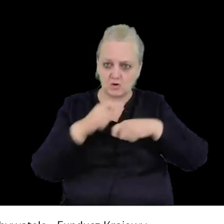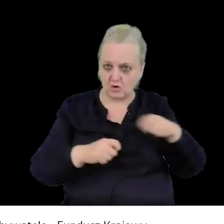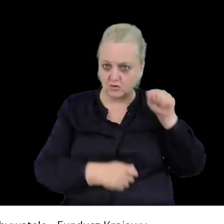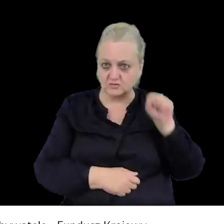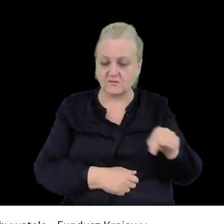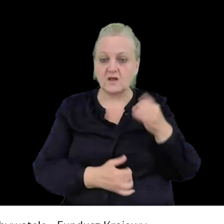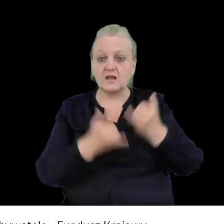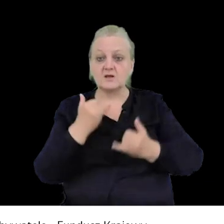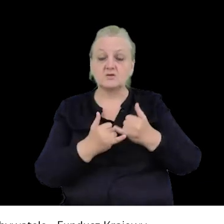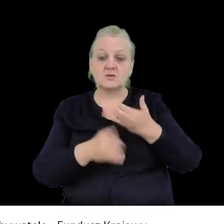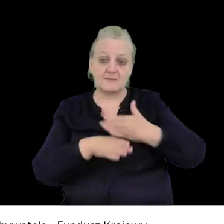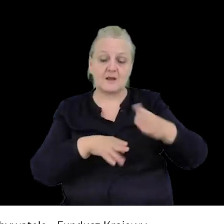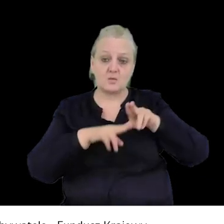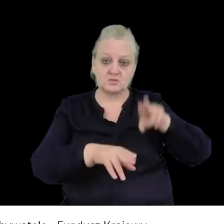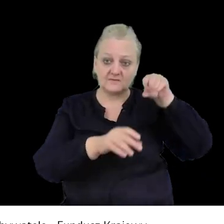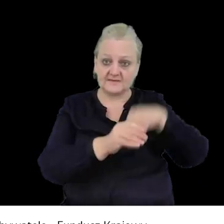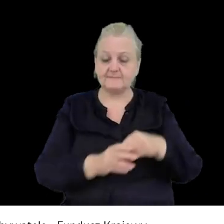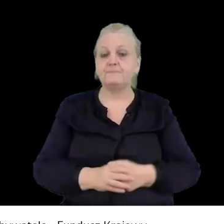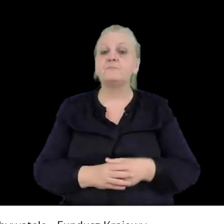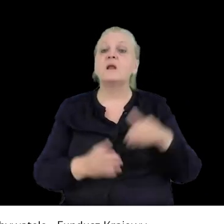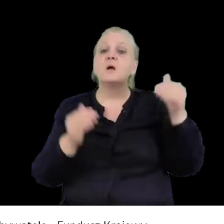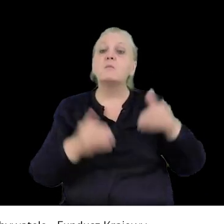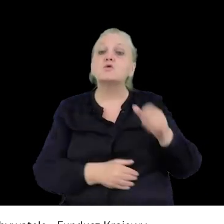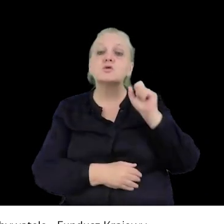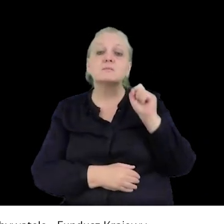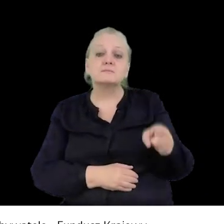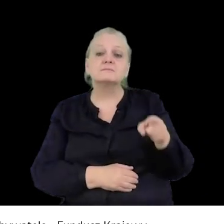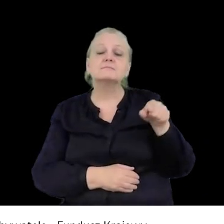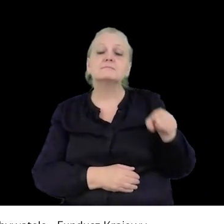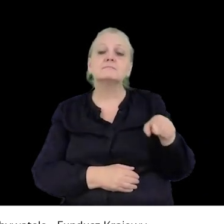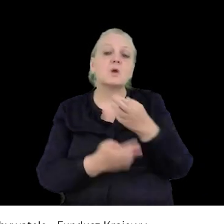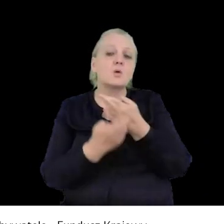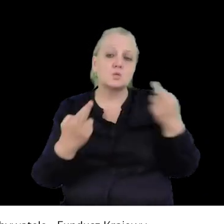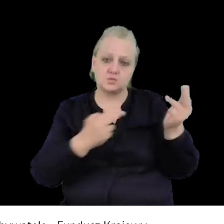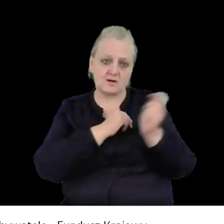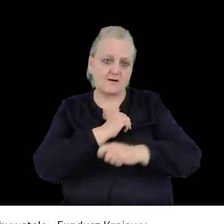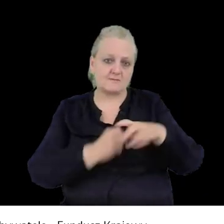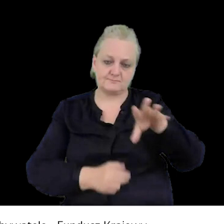jeżeli ludzie dalej w uczestniczą, to mogą spotkać się z różnymi sankcjami.